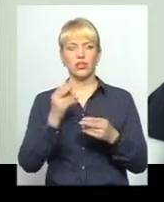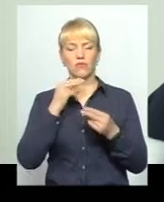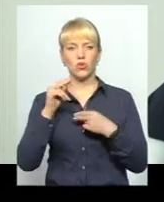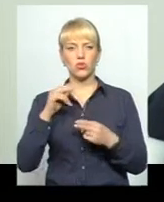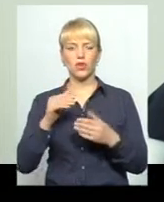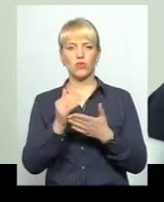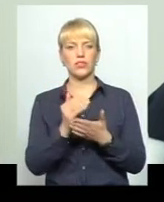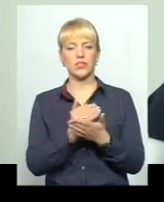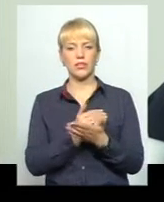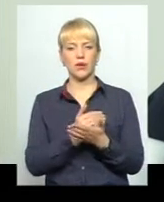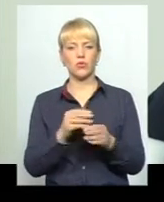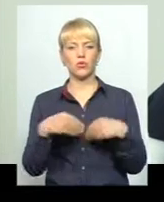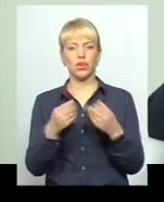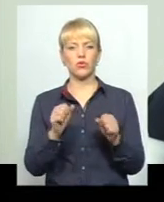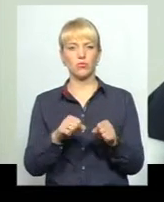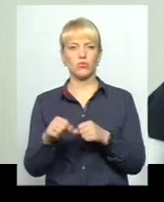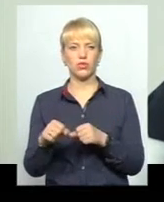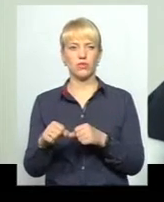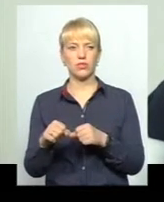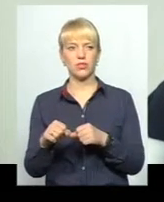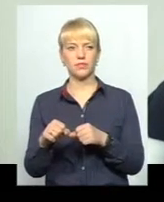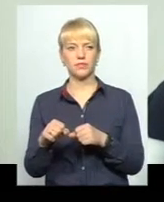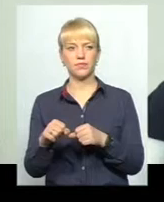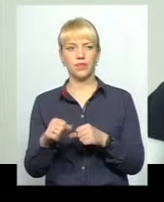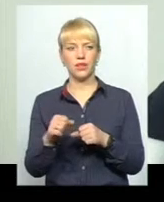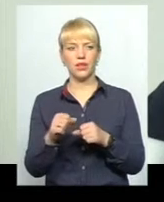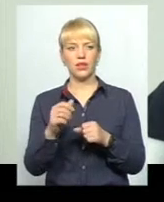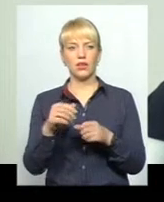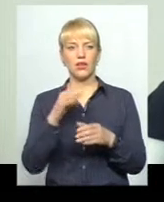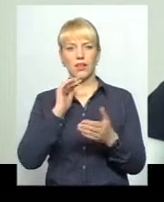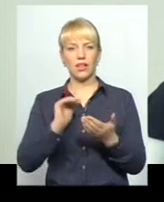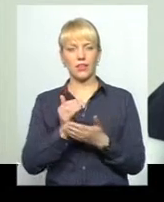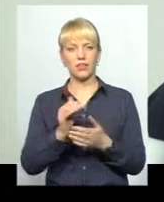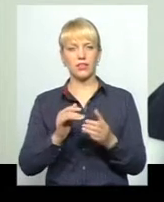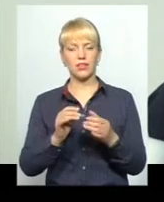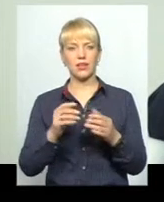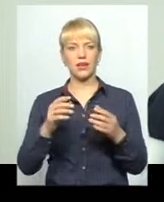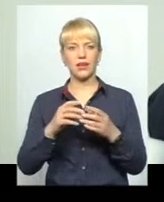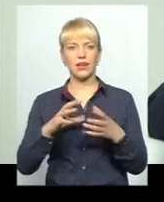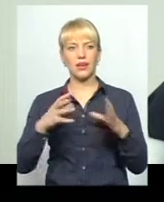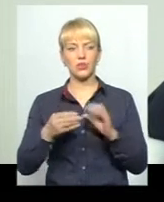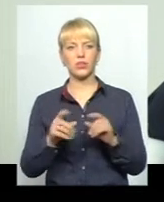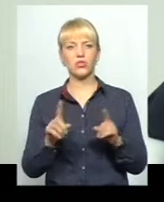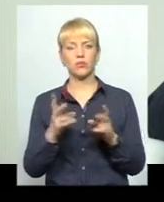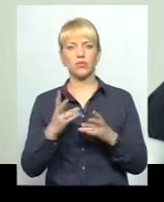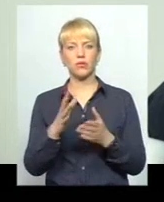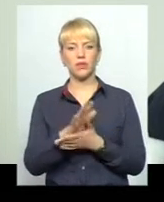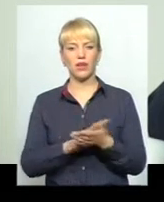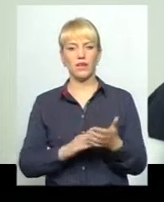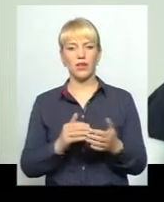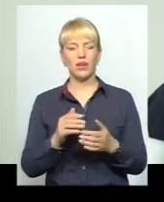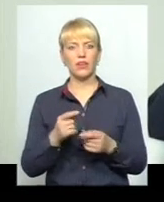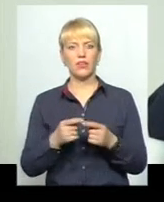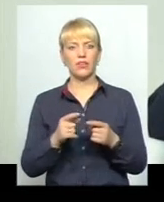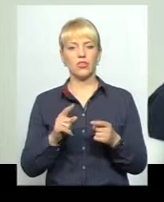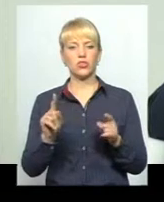систему, дають можливість до нових якісних результатів. Що має відбуватись далі? Чого би я хотів, як людина,